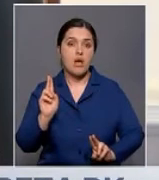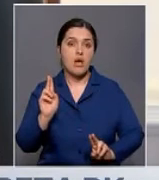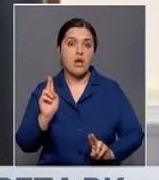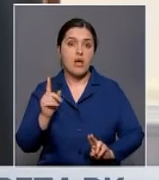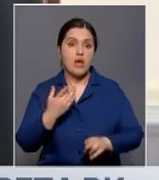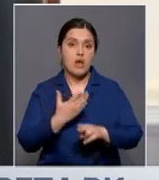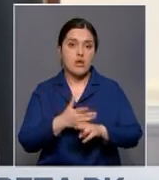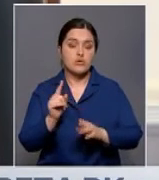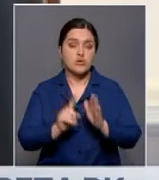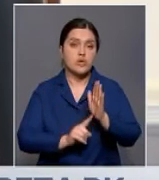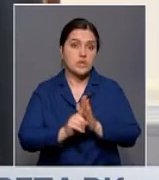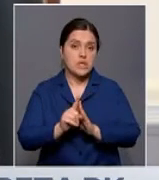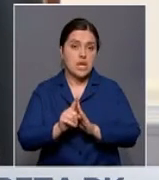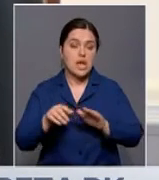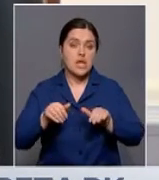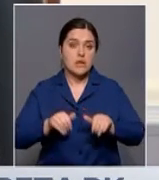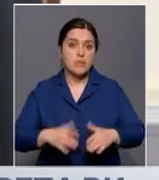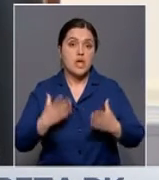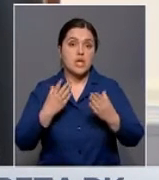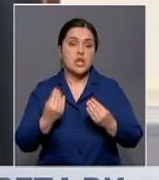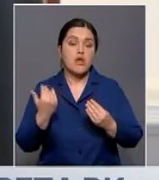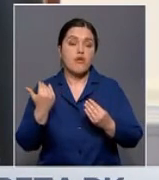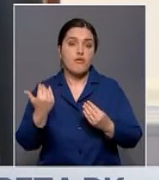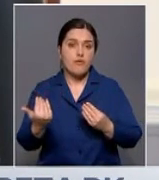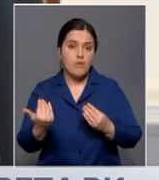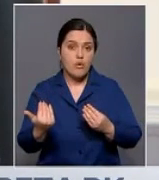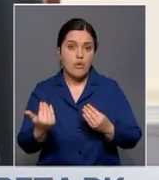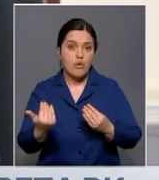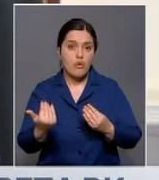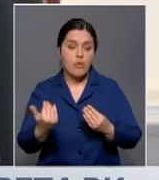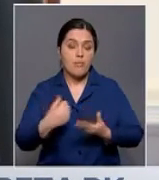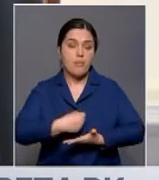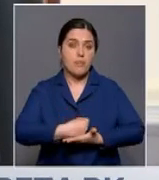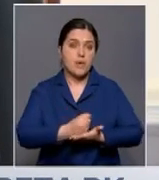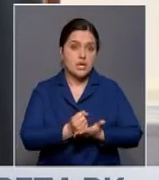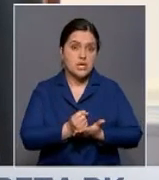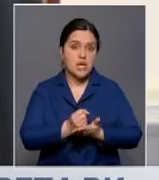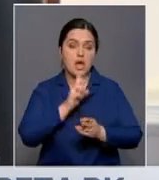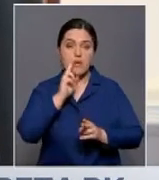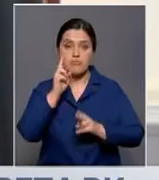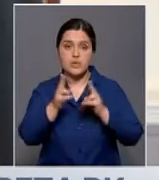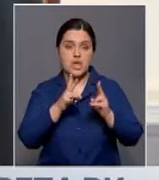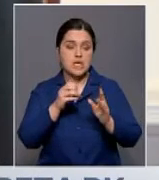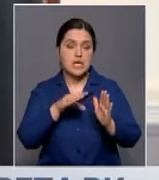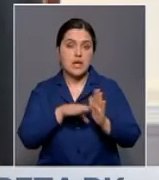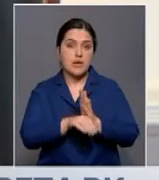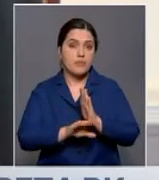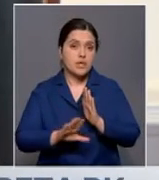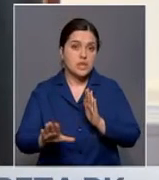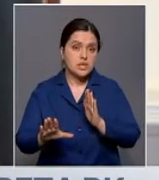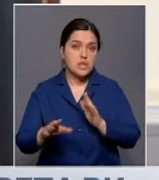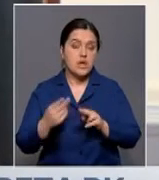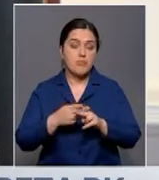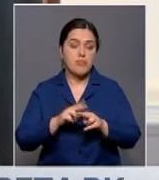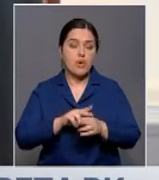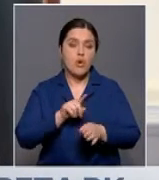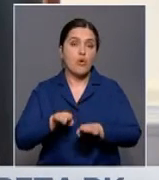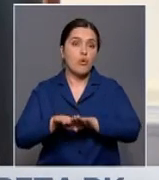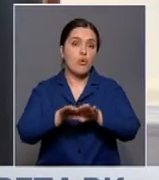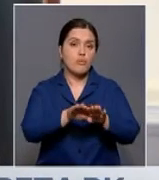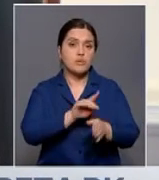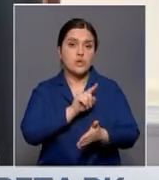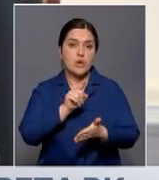вступает в силу со дня его принятия, обжалованию не подлежит, является общеобязательным